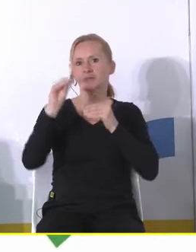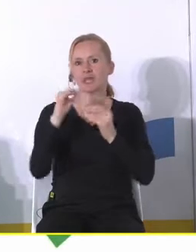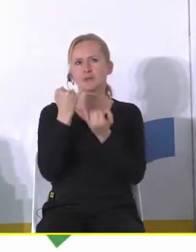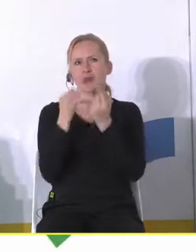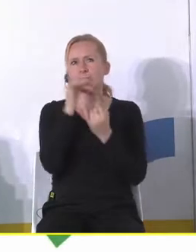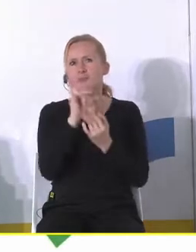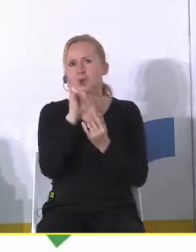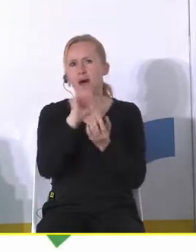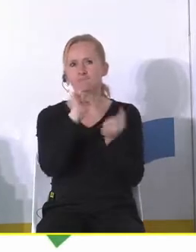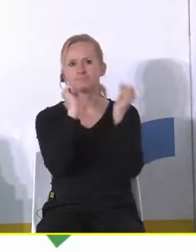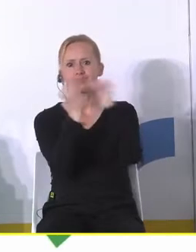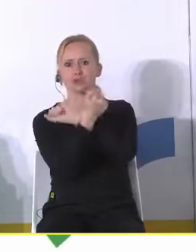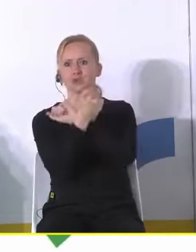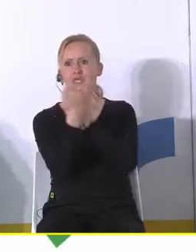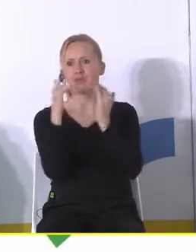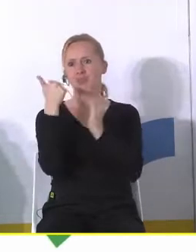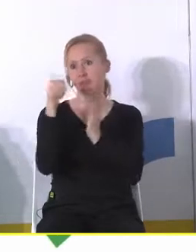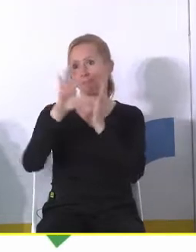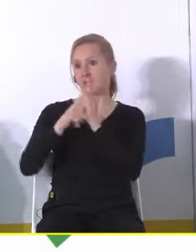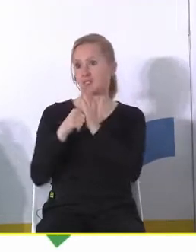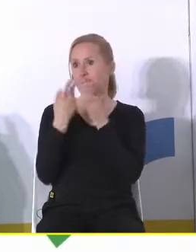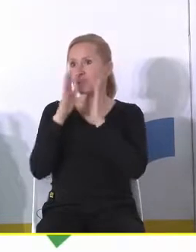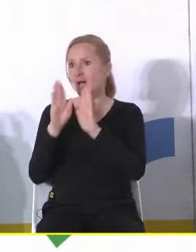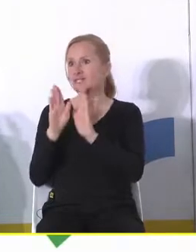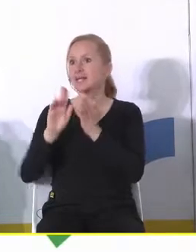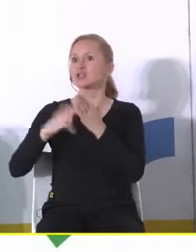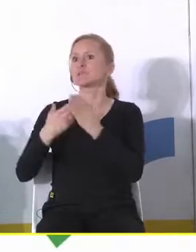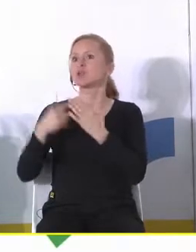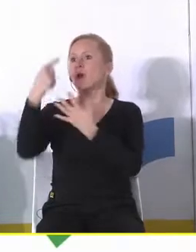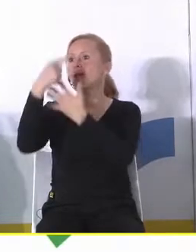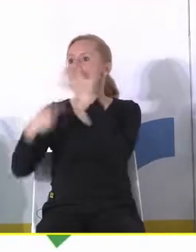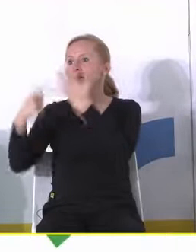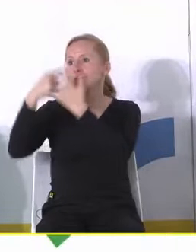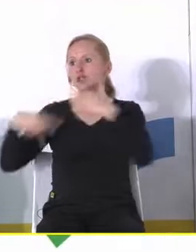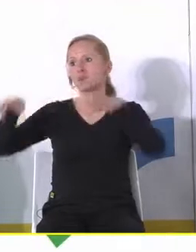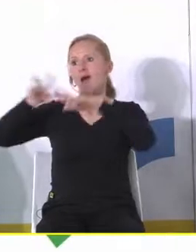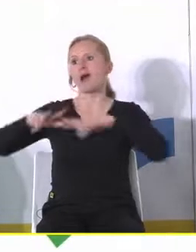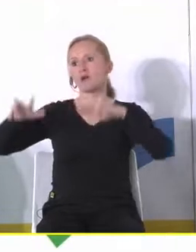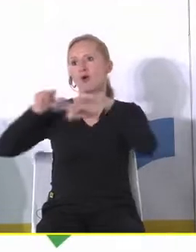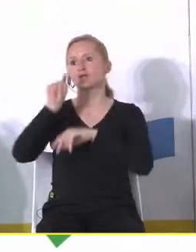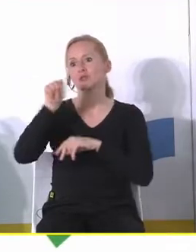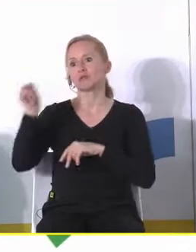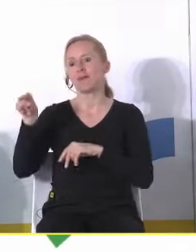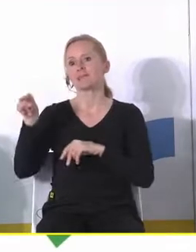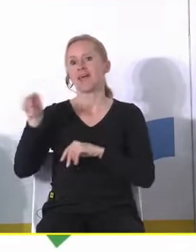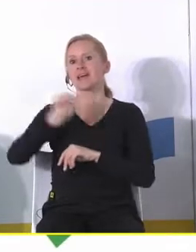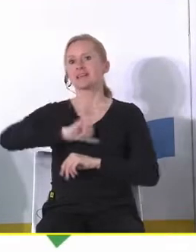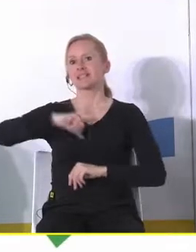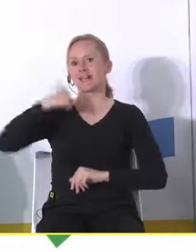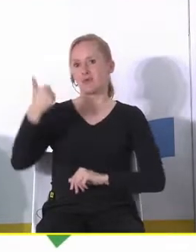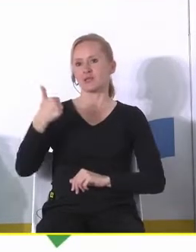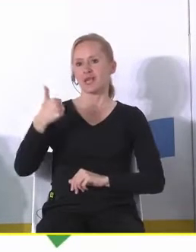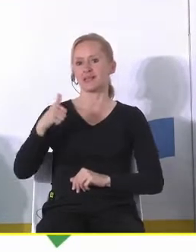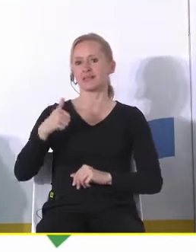odwrócić to w jednym z miast i powiedzieć naszym wskaźnikiem jest liczba rodzin które się usamodzielnią